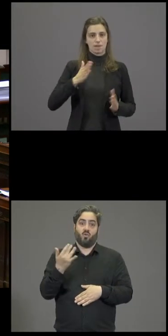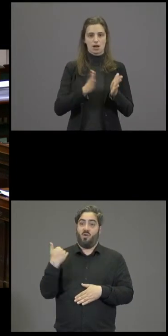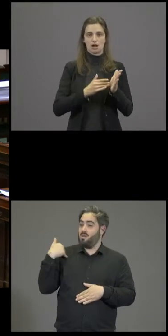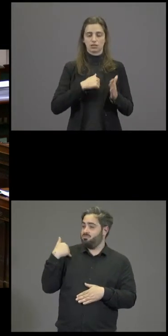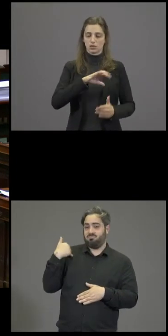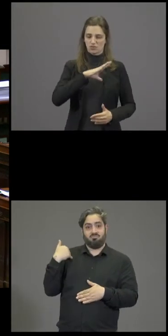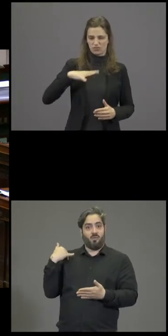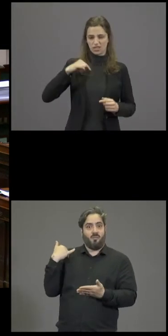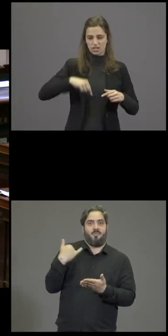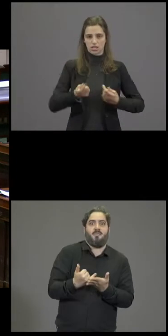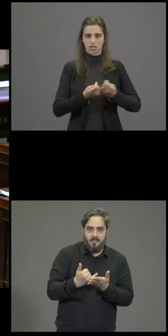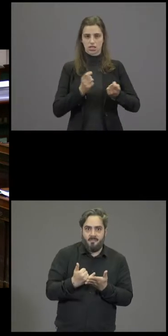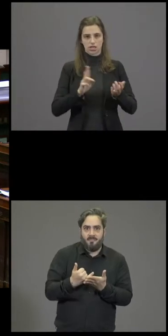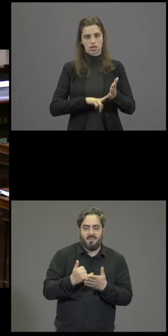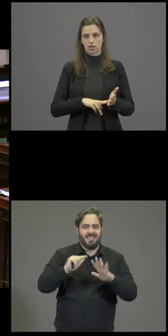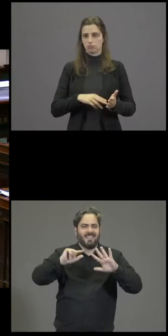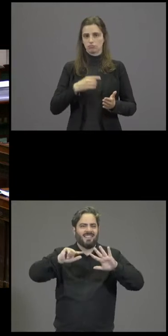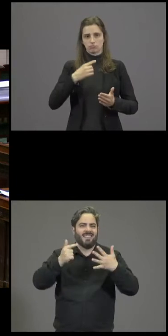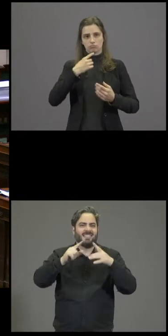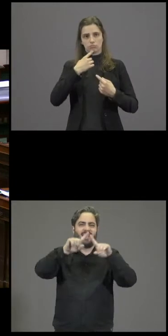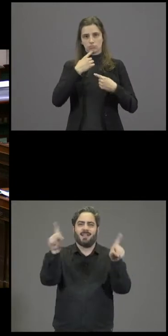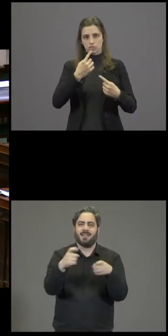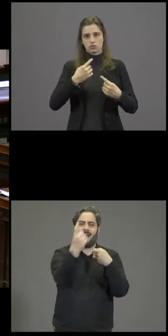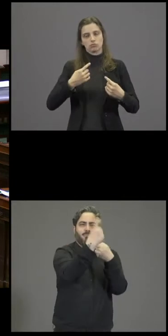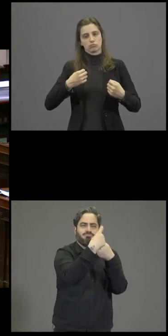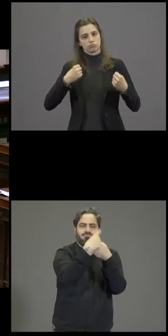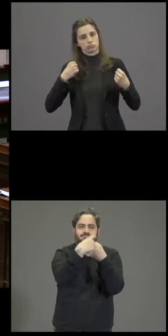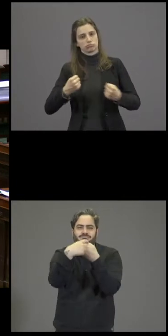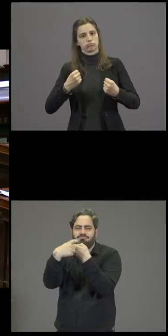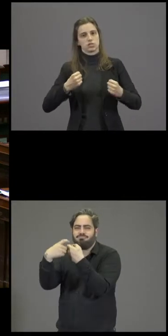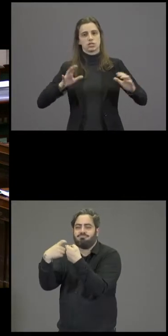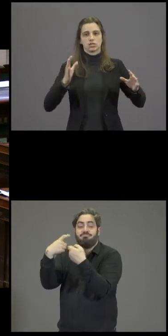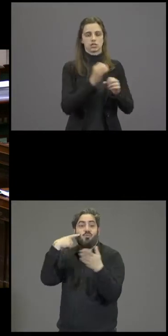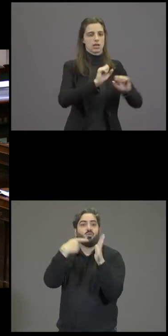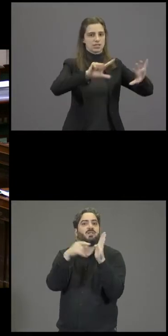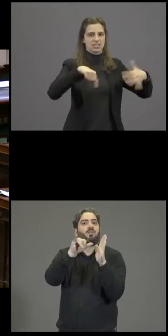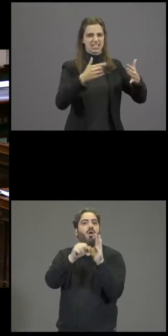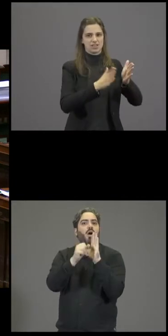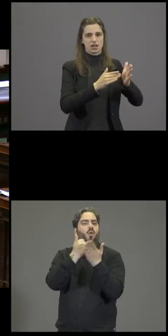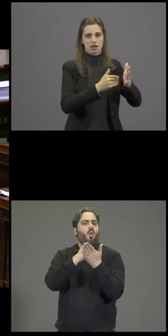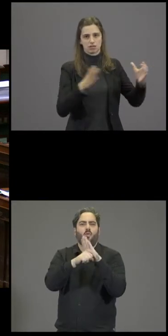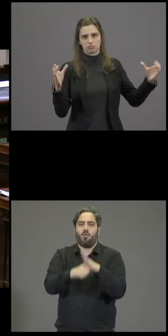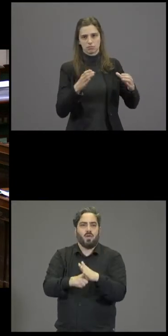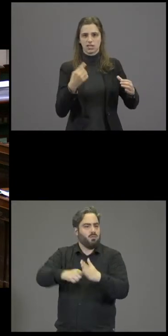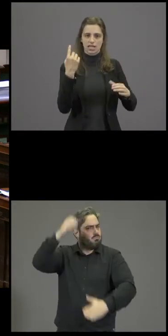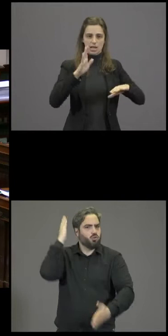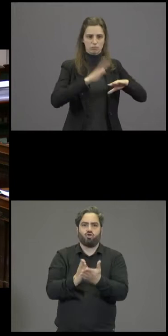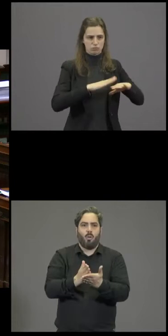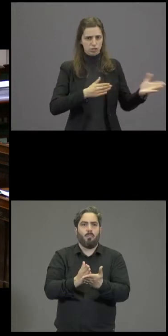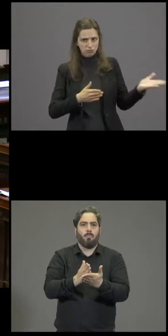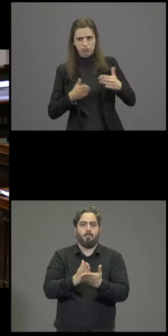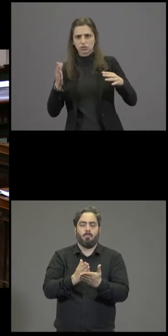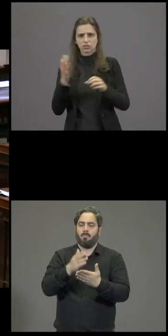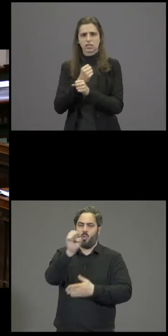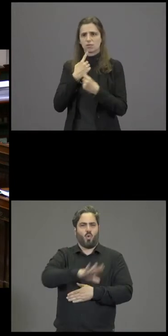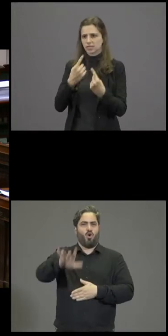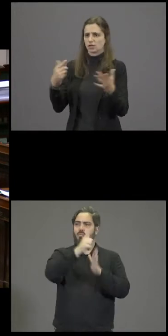rassemble aujourd'hui 17 Etats membres pour dire une chose, pour dire stop à l'homophobie, stop aux lois discriminatoires au sein de'Union